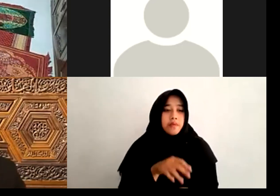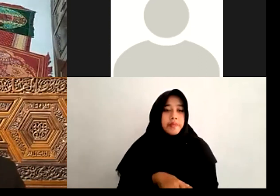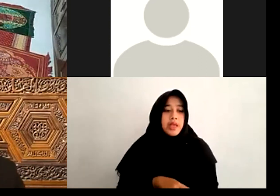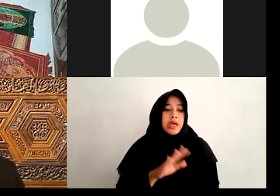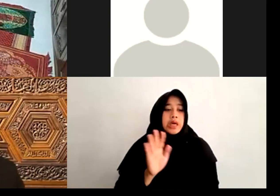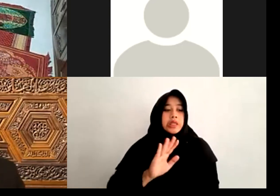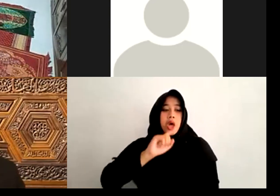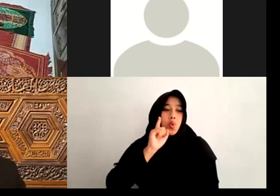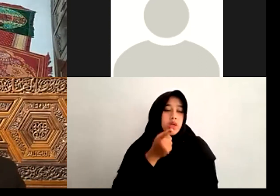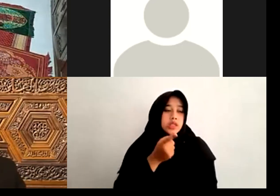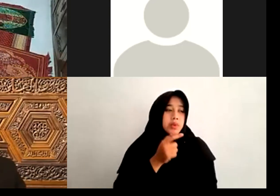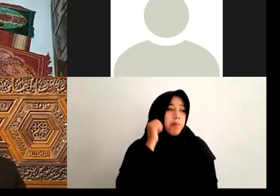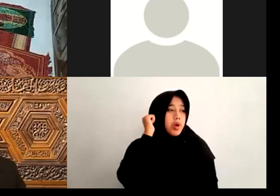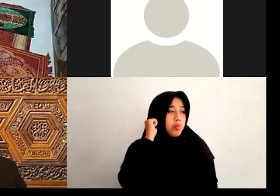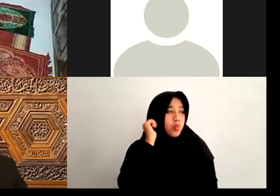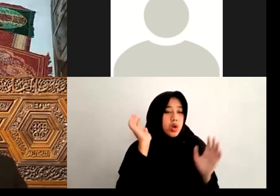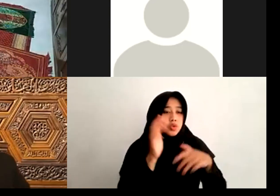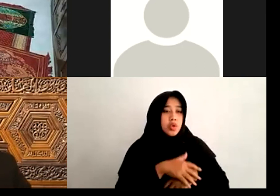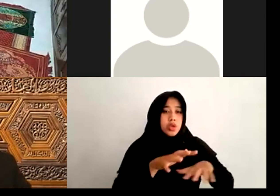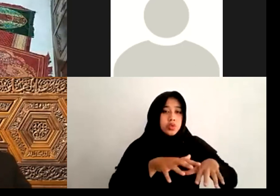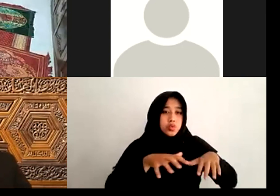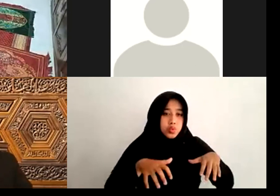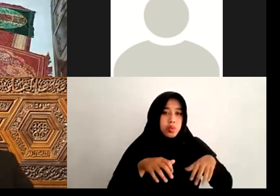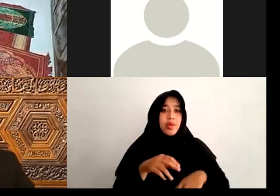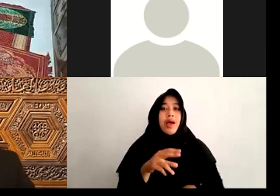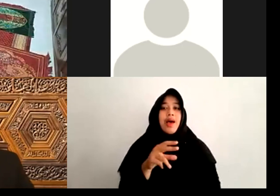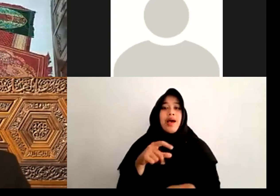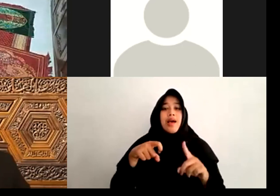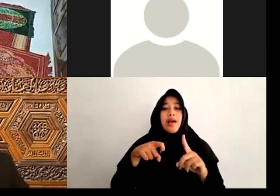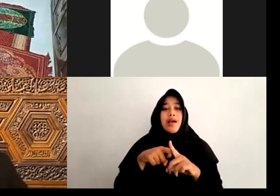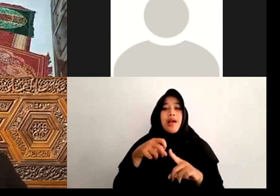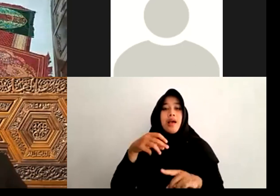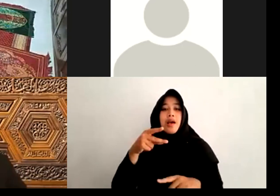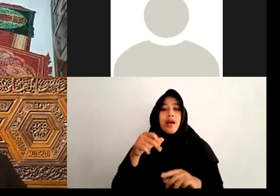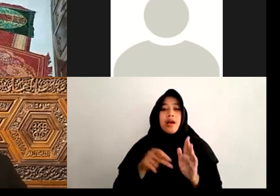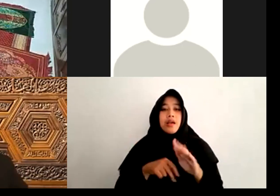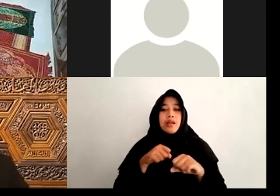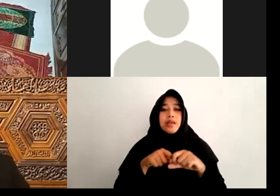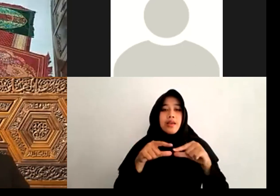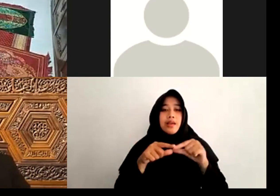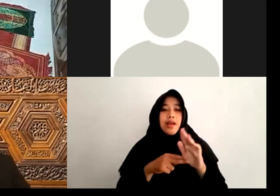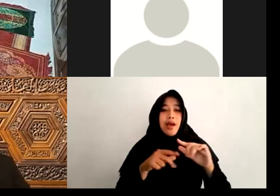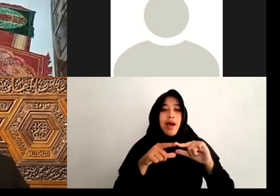Perempuan Solat Jum'at Itu Ruhso Itu Keringanan Artinya Kalau Dia Mengambil